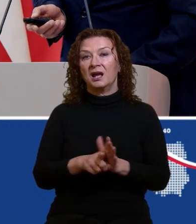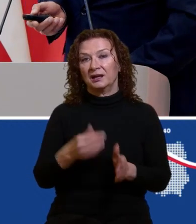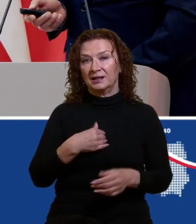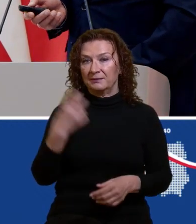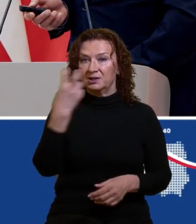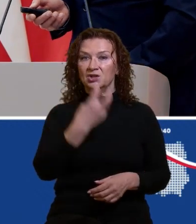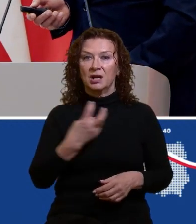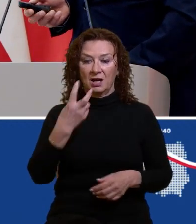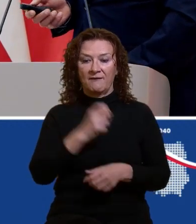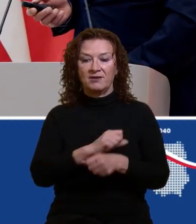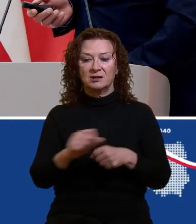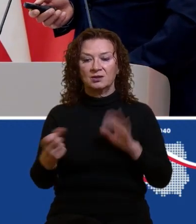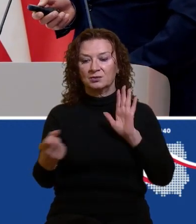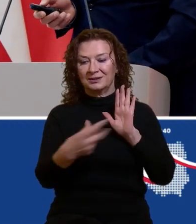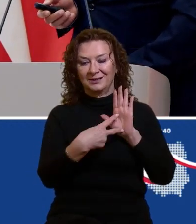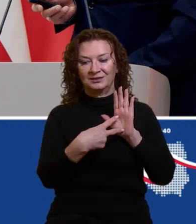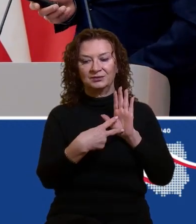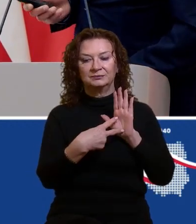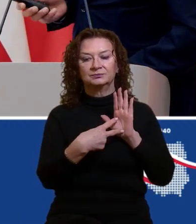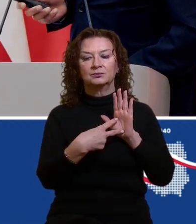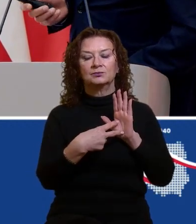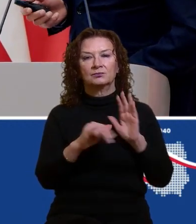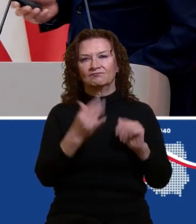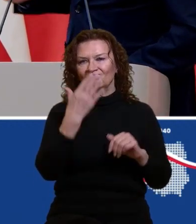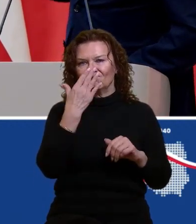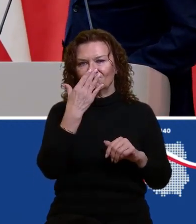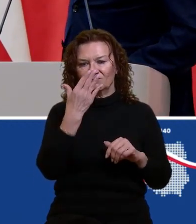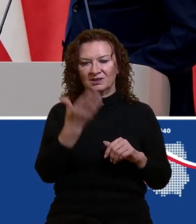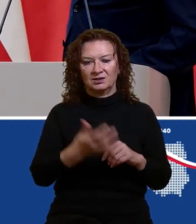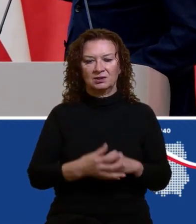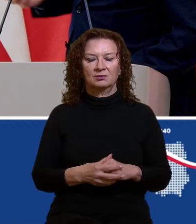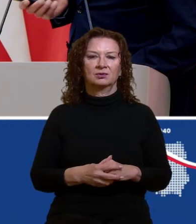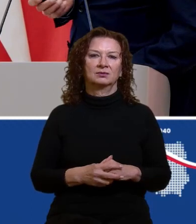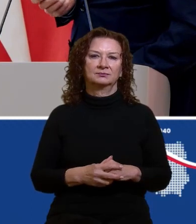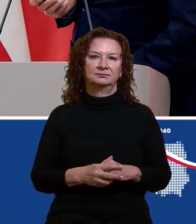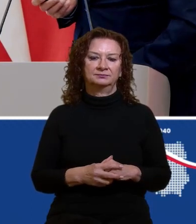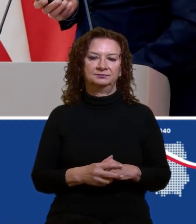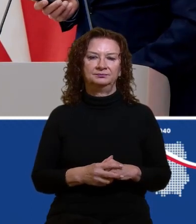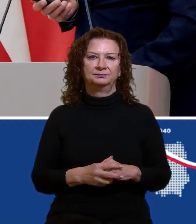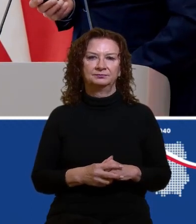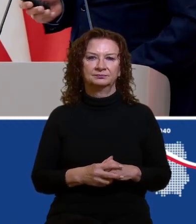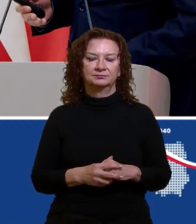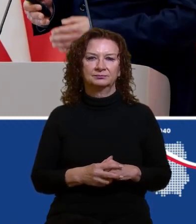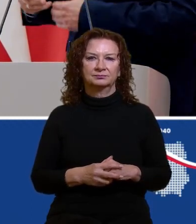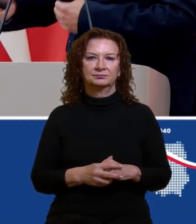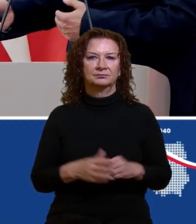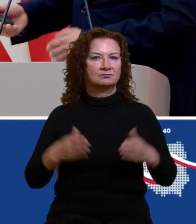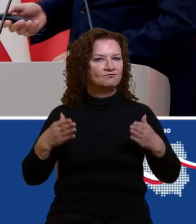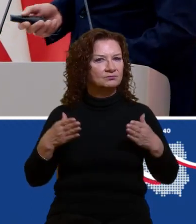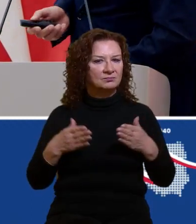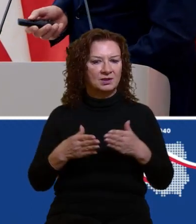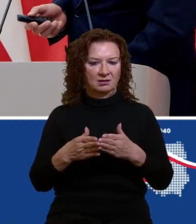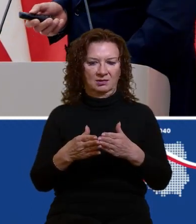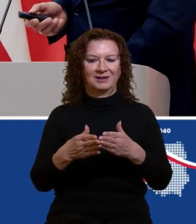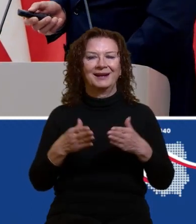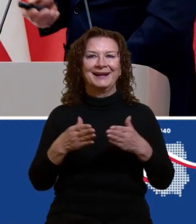ciekawe slajdy pokazujące, jak to działa na clean, już kompletny